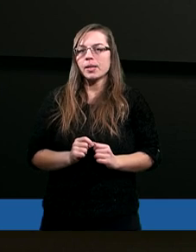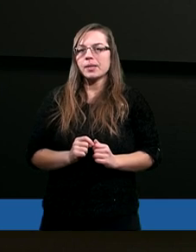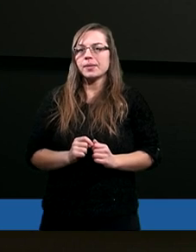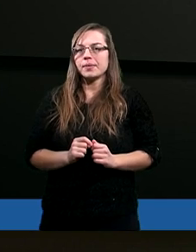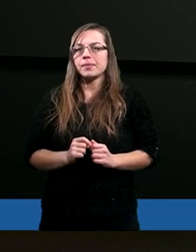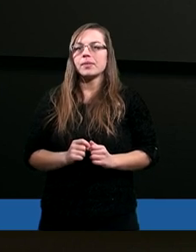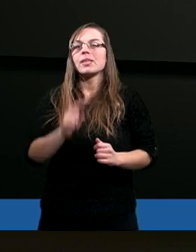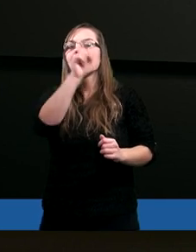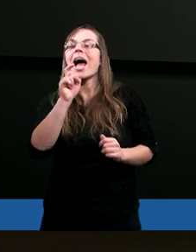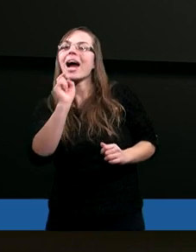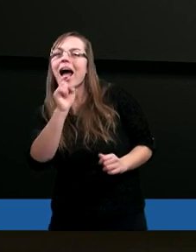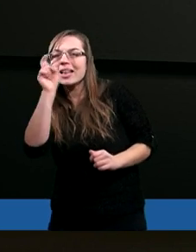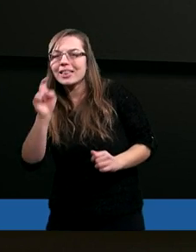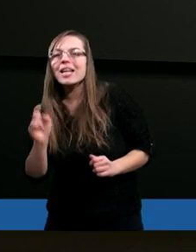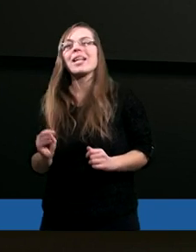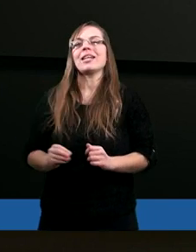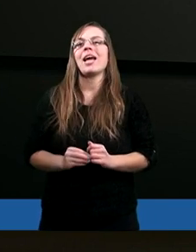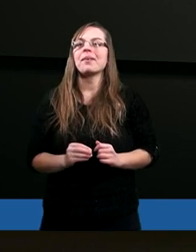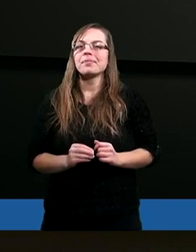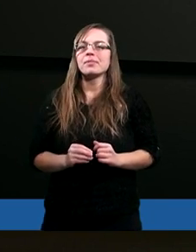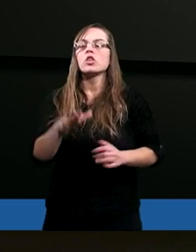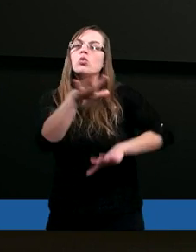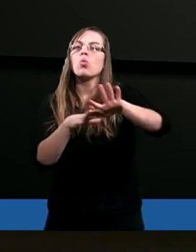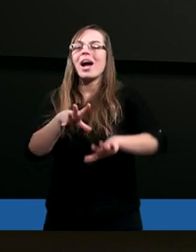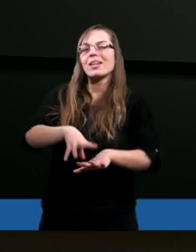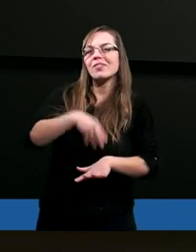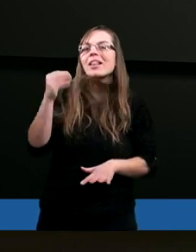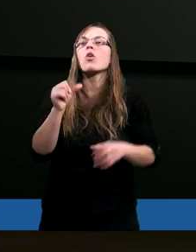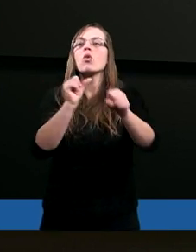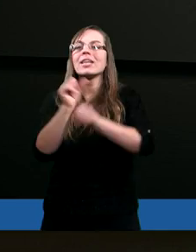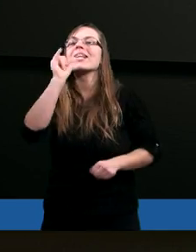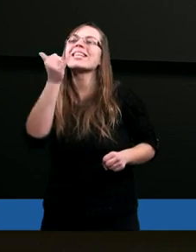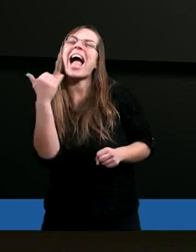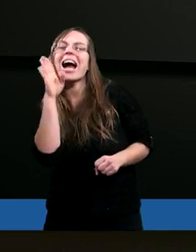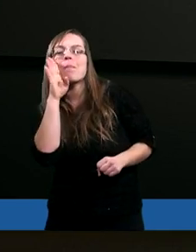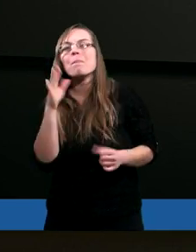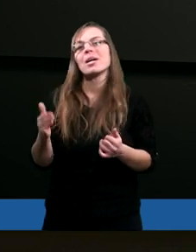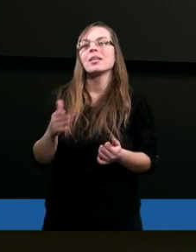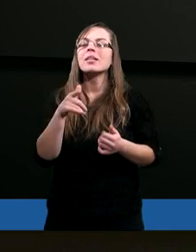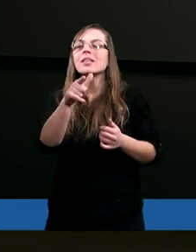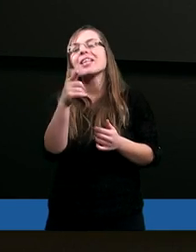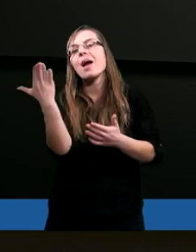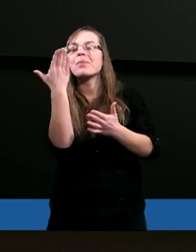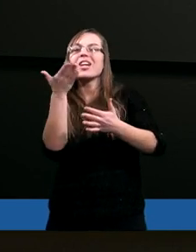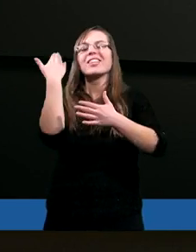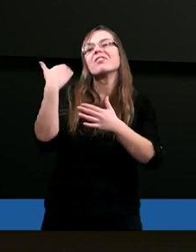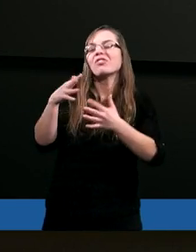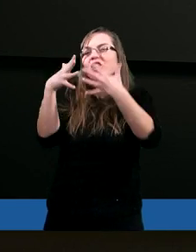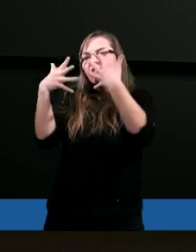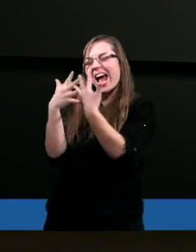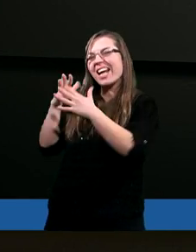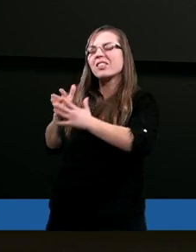to zagadnienie Ducha Świętego jest jak gdyby gdzieś tam w cieniu.